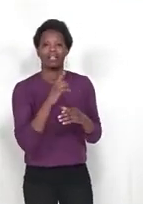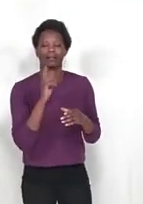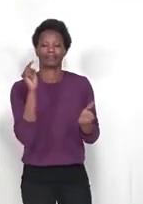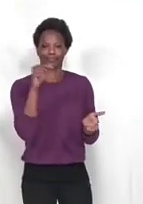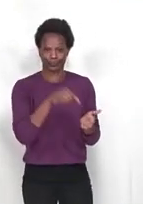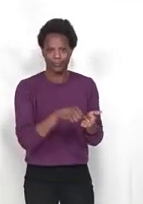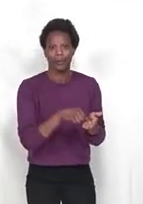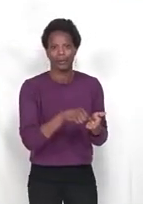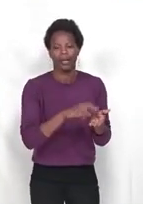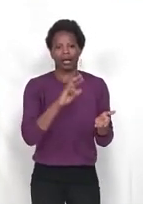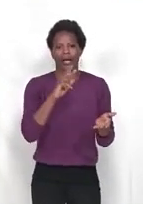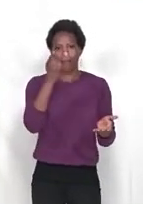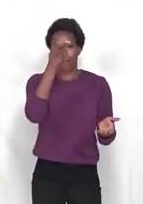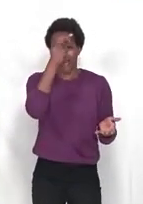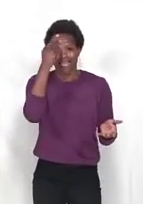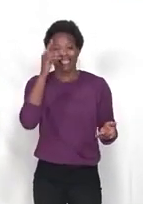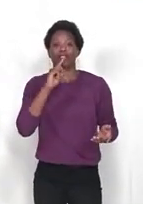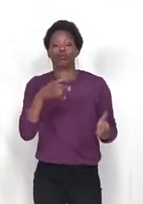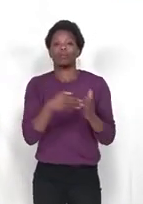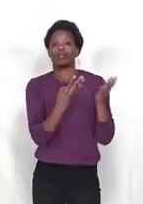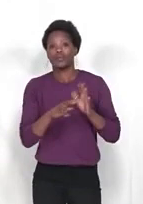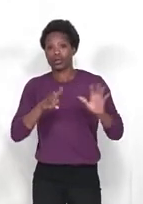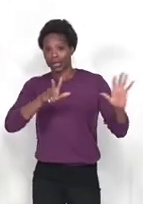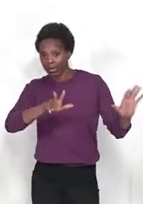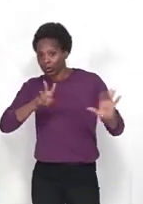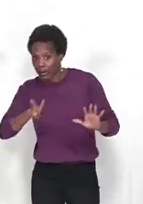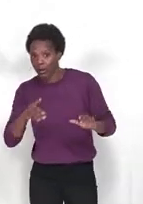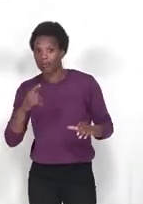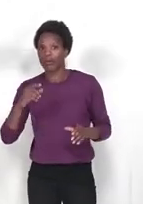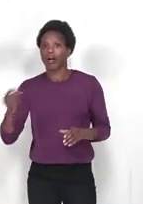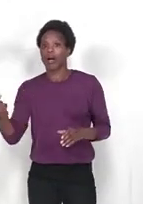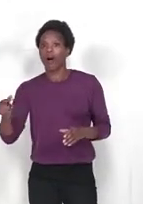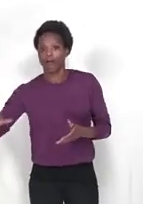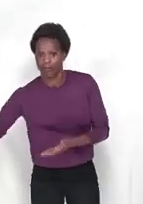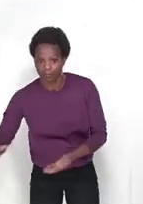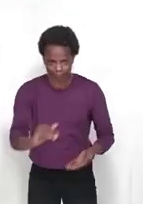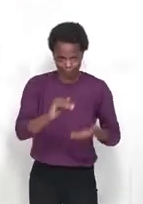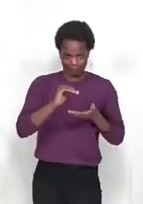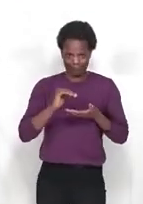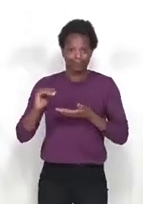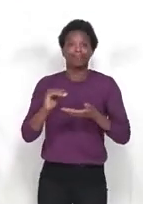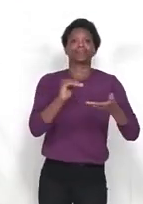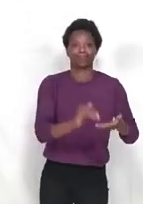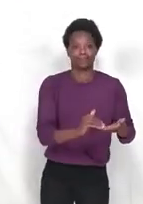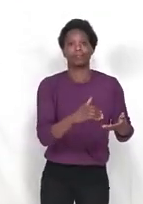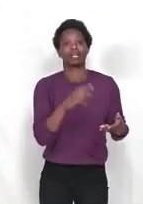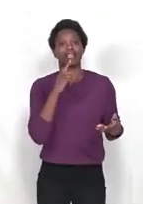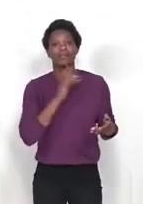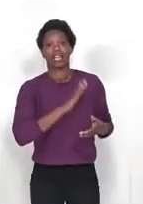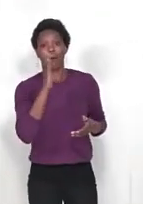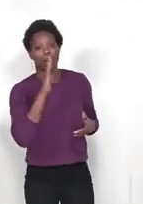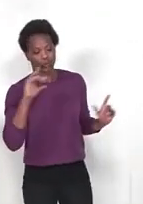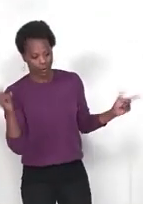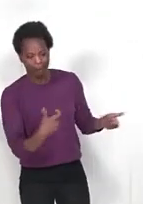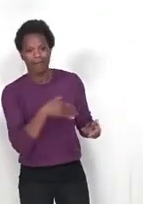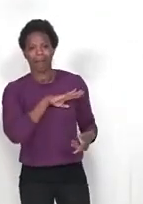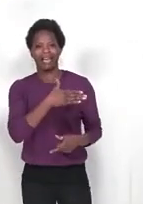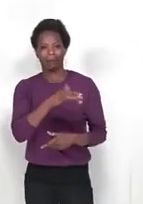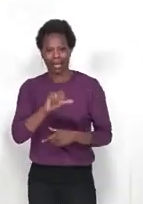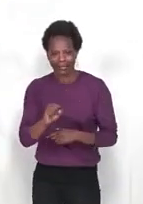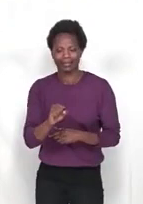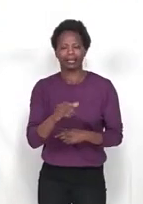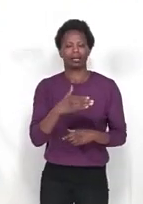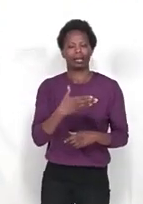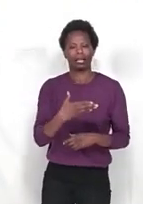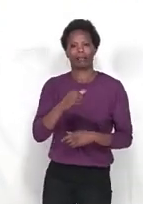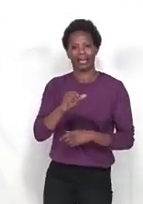Les fonds collectés seront utilisés en fonction de l'évolution des besoins sur le terrain identifié par MSF ainsi que de sa capacité à accéder